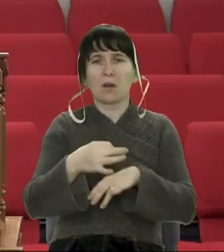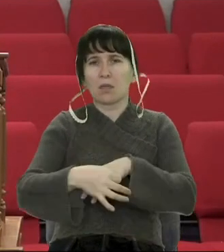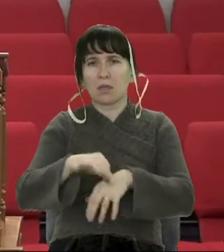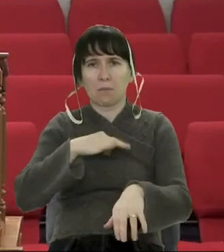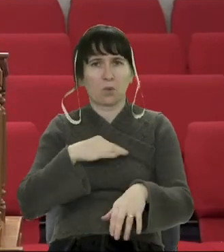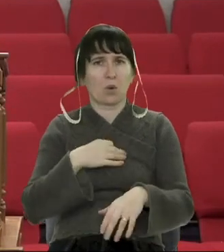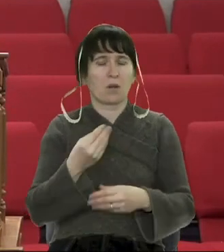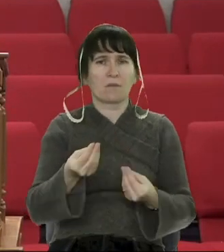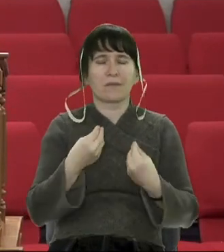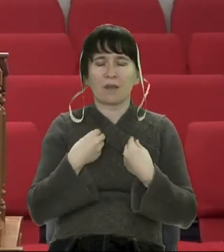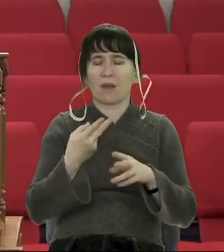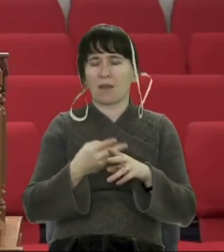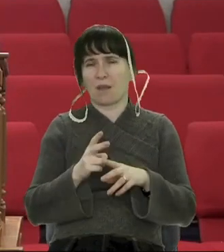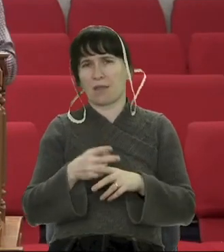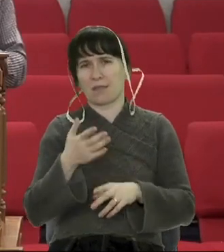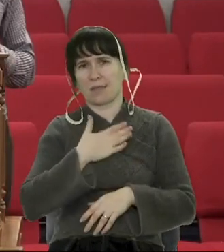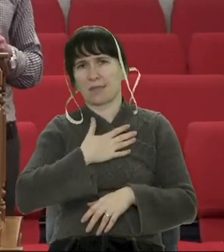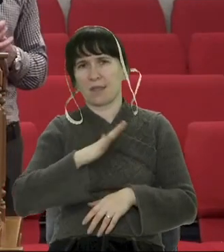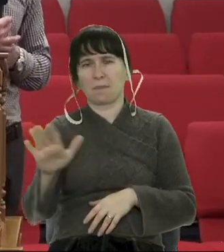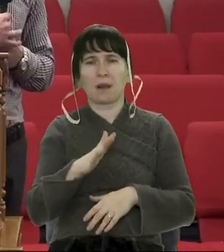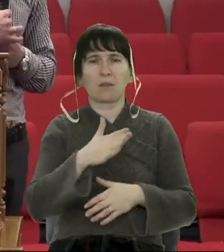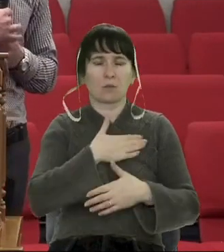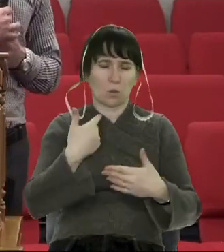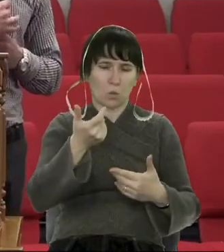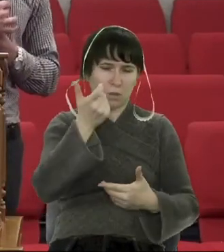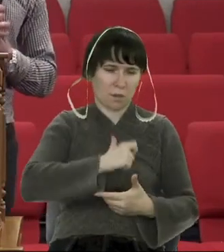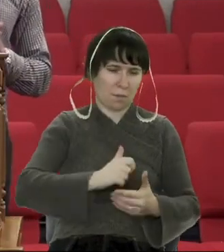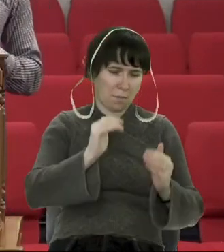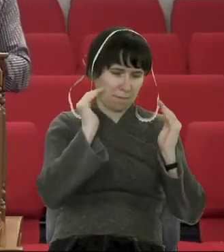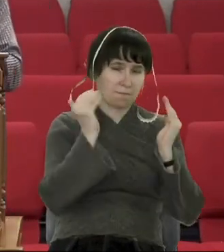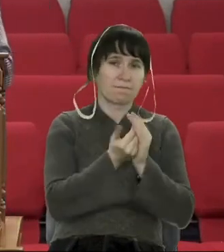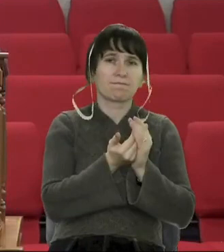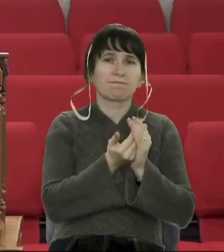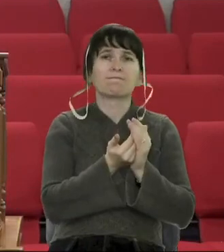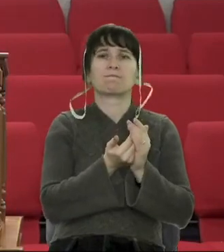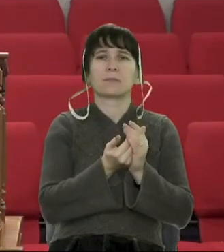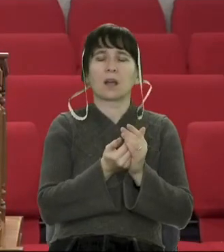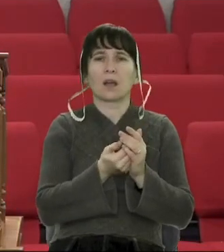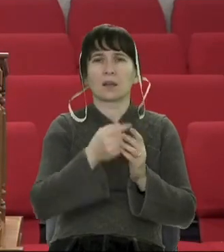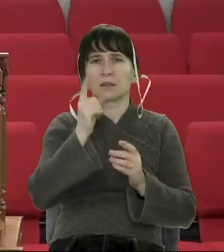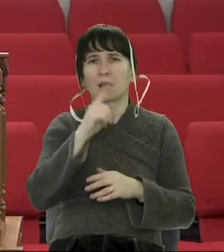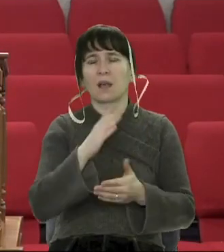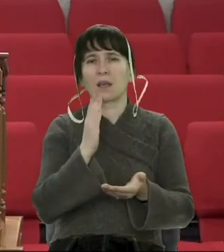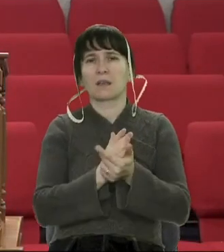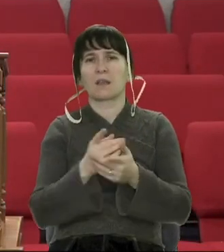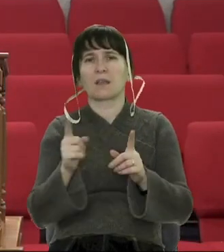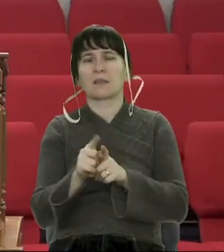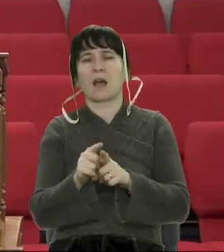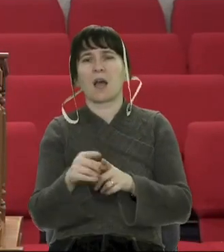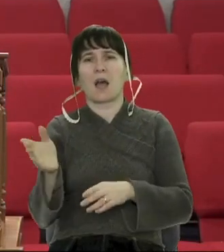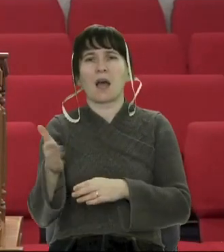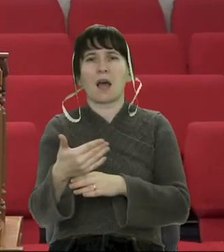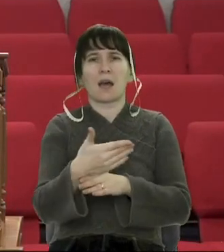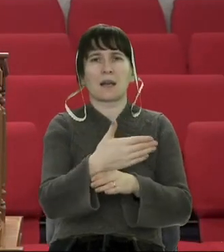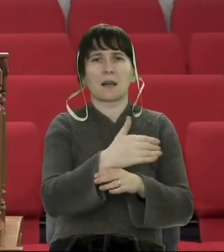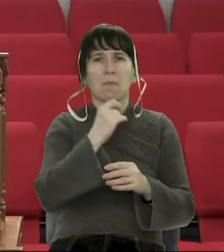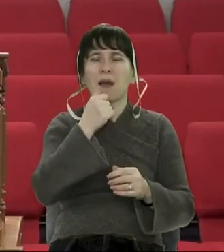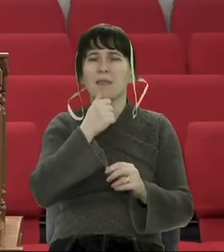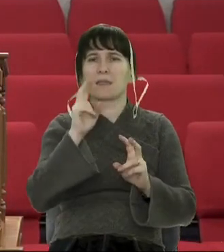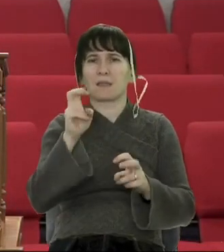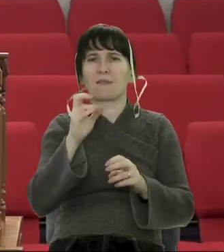говорили в минулу п'ятницю, і хотів би завершити таким прикладом, це риба-камінь. На нашій планеті Землі це